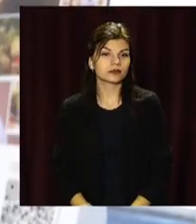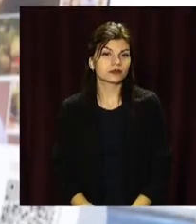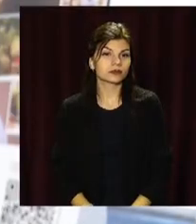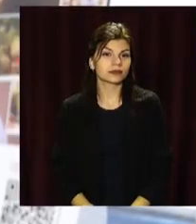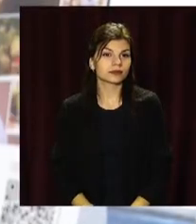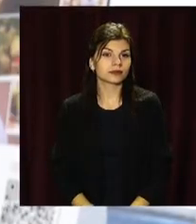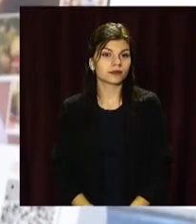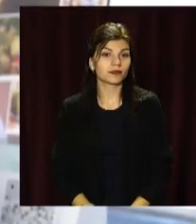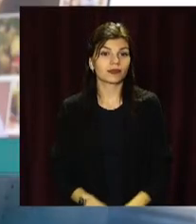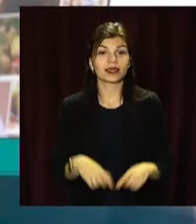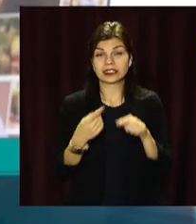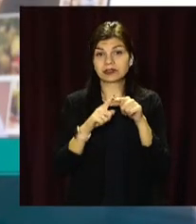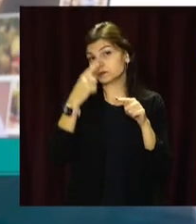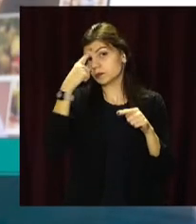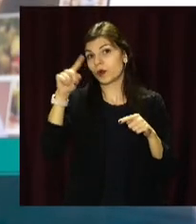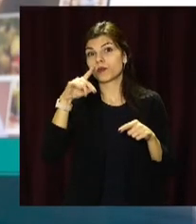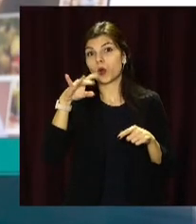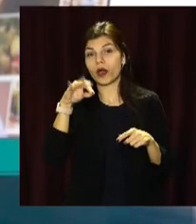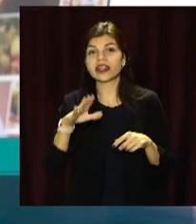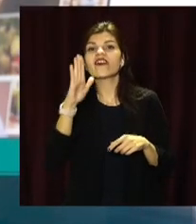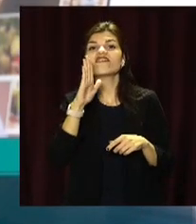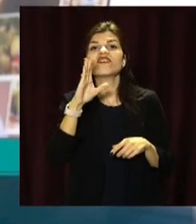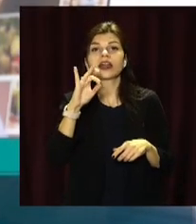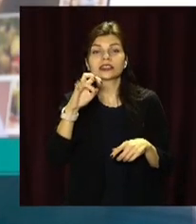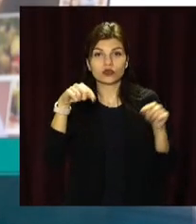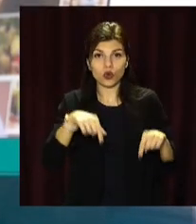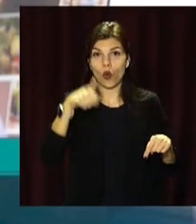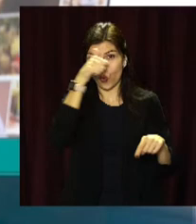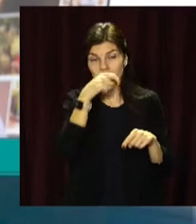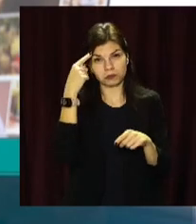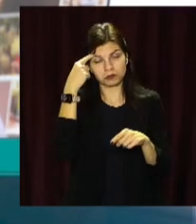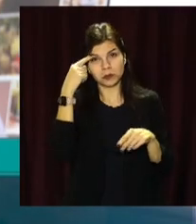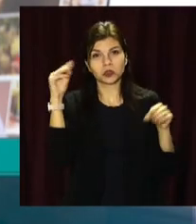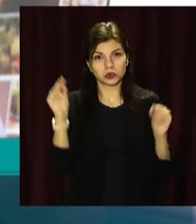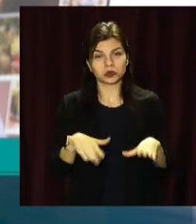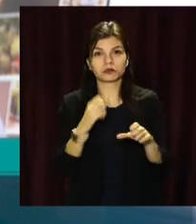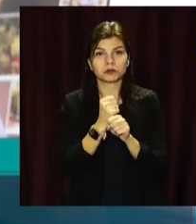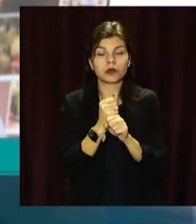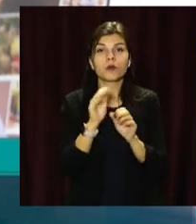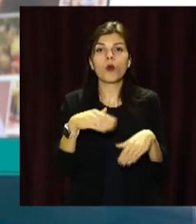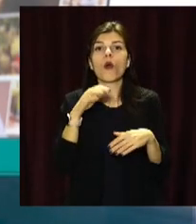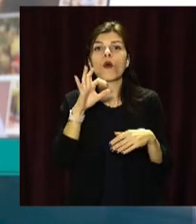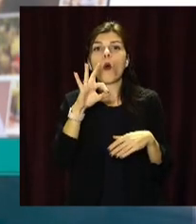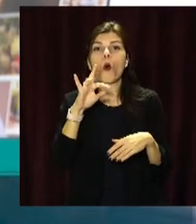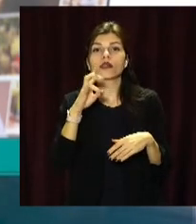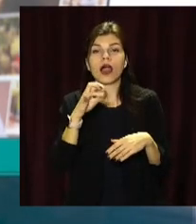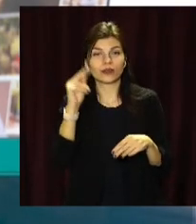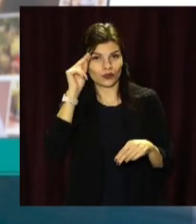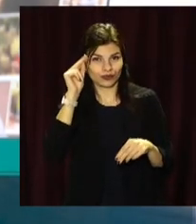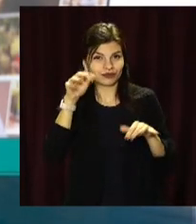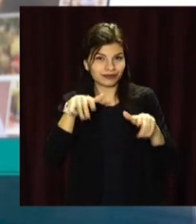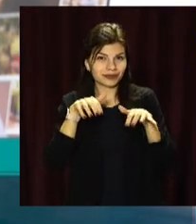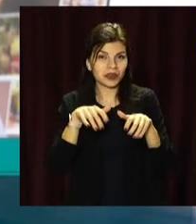«Це проєкт, який народився у вересні цього року, після онлайн-навчання в таборі активних